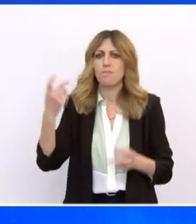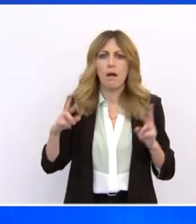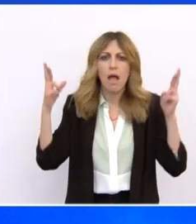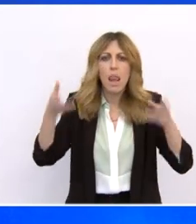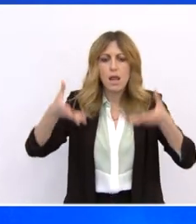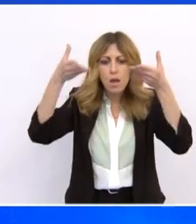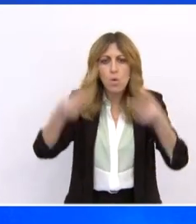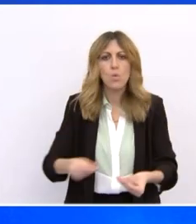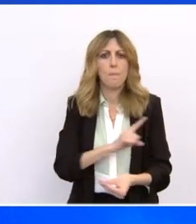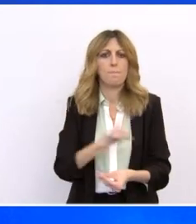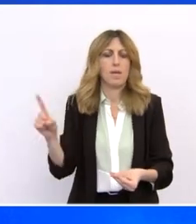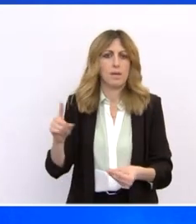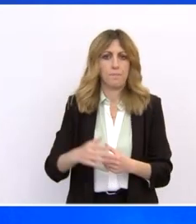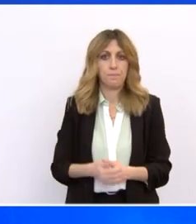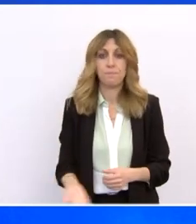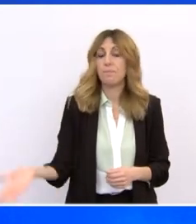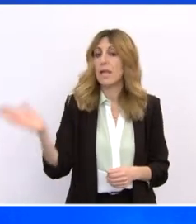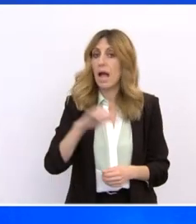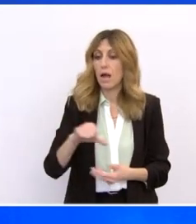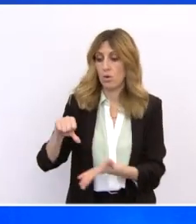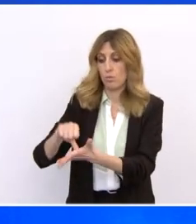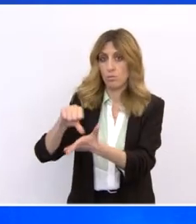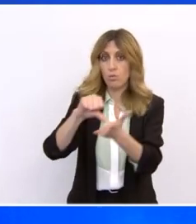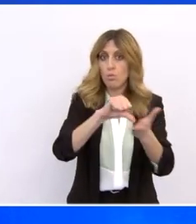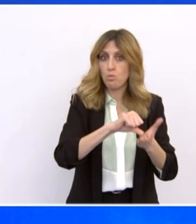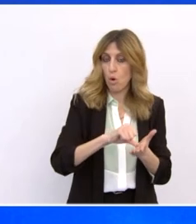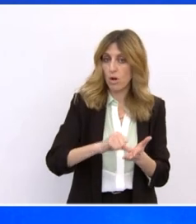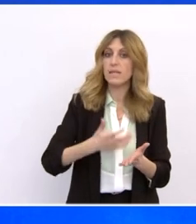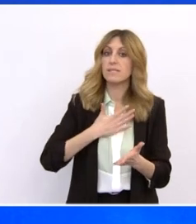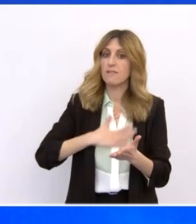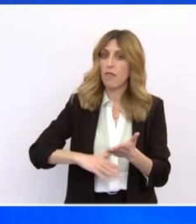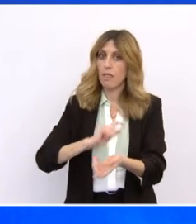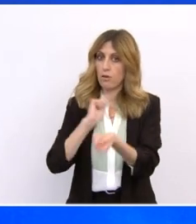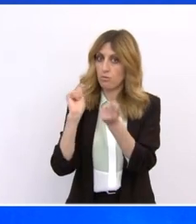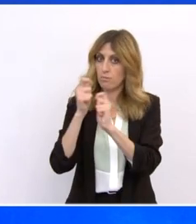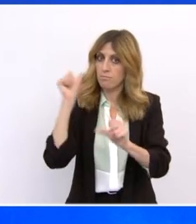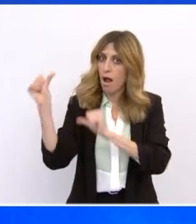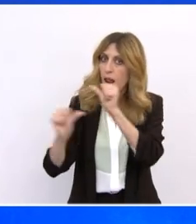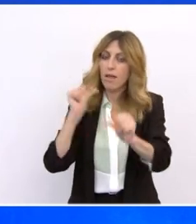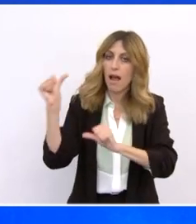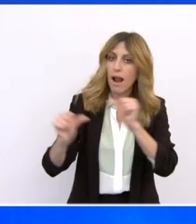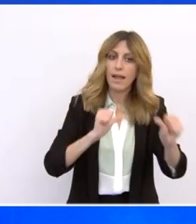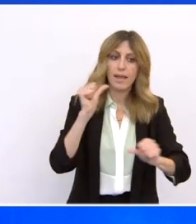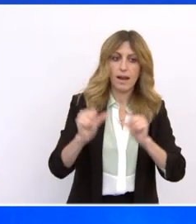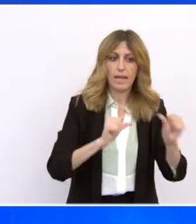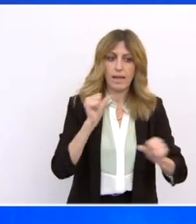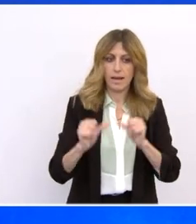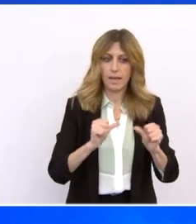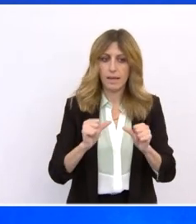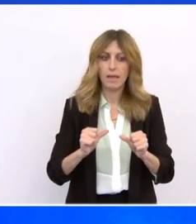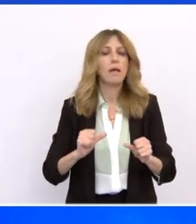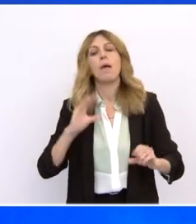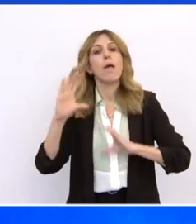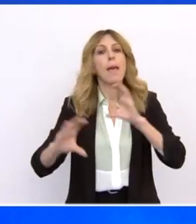Προώθηση στρατηγικών αστικών αναπλάσεων υψηλής αναπτυξιακής και περιβαλλοντικής αξίας. Μεγάλες επενδύσεις